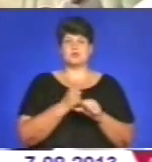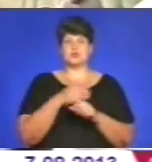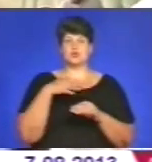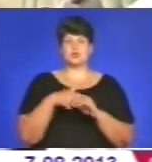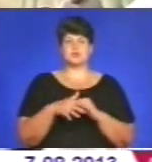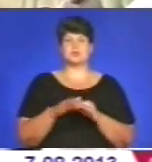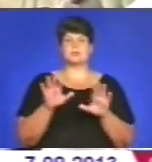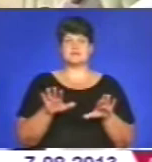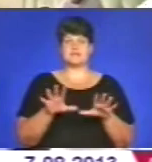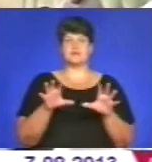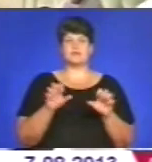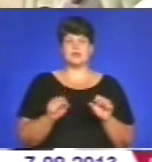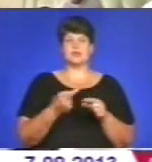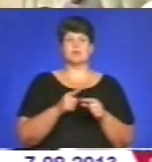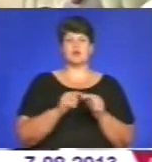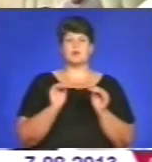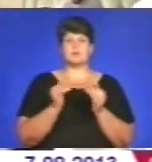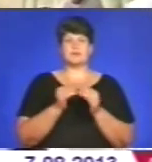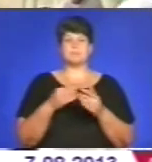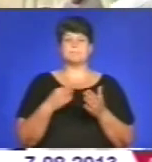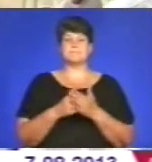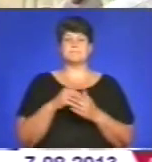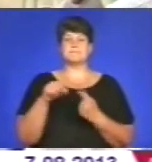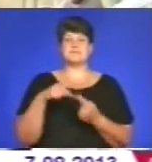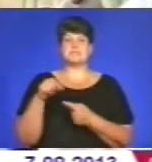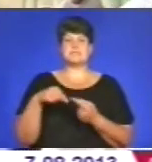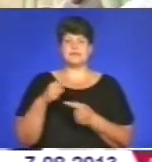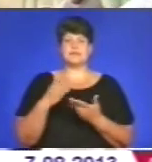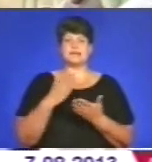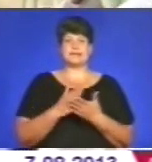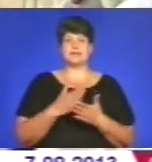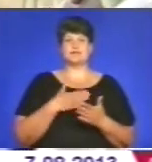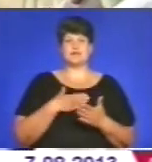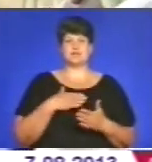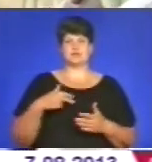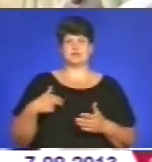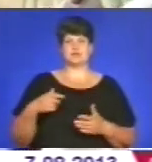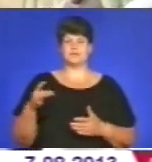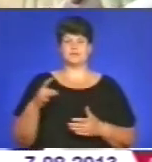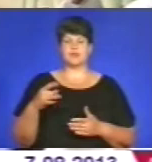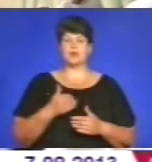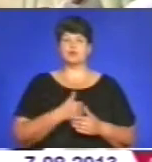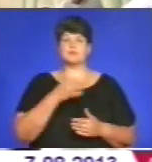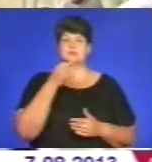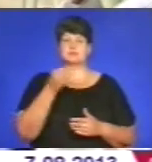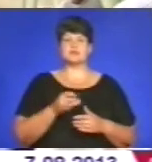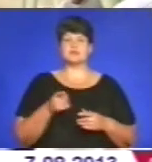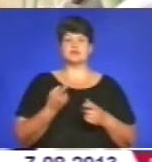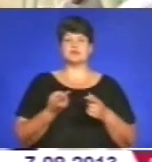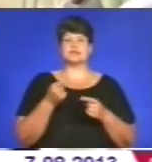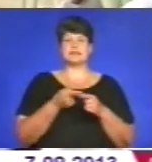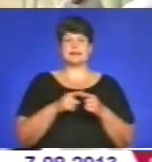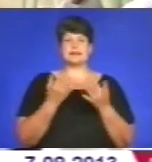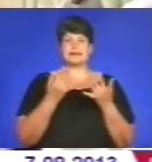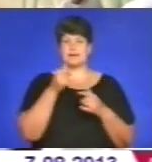влади і цього невеличкого бізнесу, який сьогодні є такий на теренах нашої Заліщанщини. І хочу вам сказати, що буквально за ці кілька